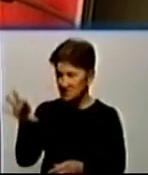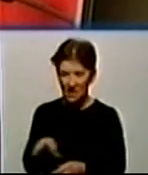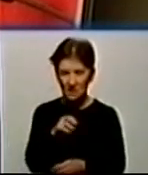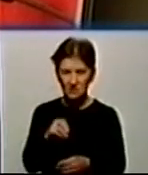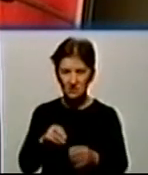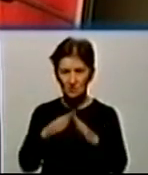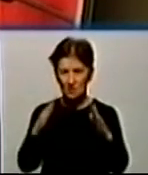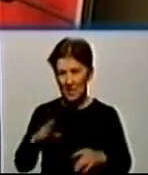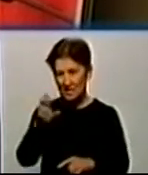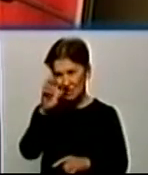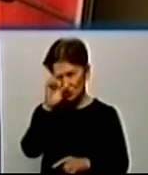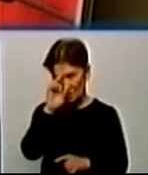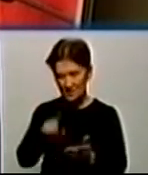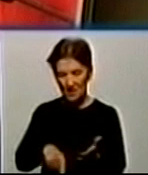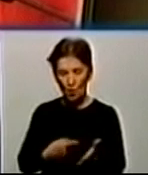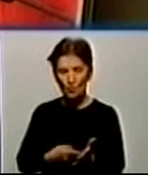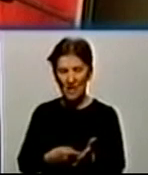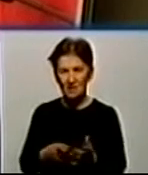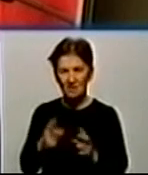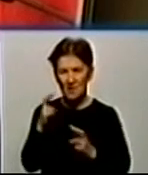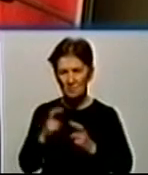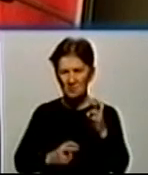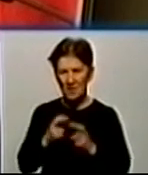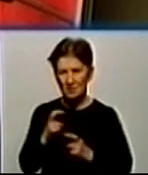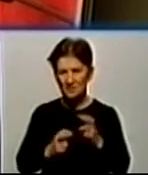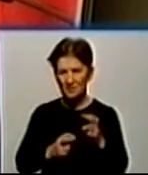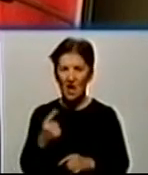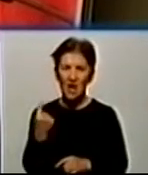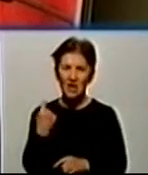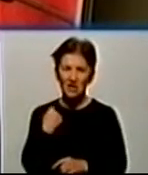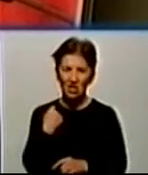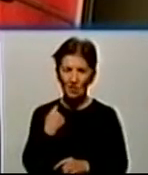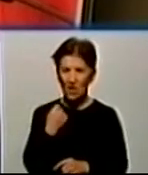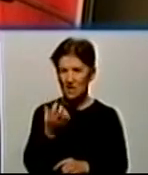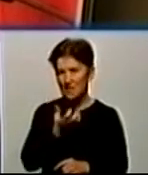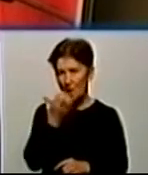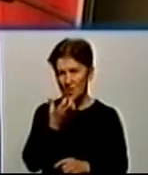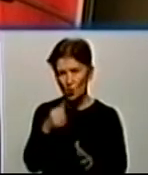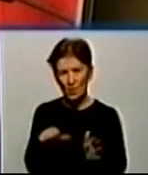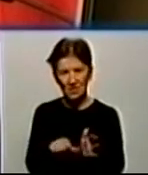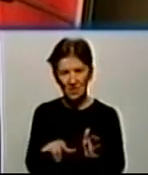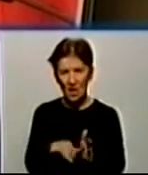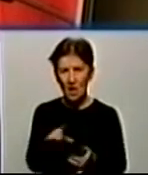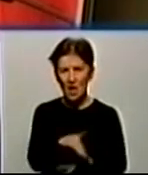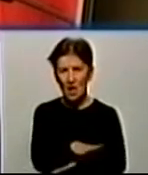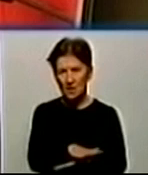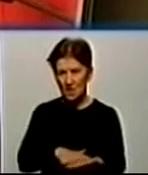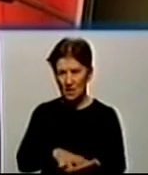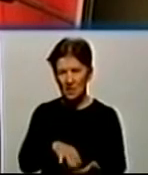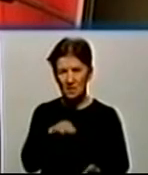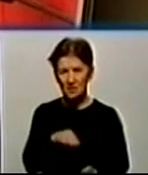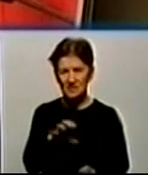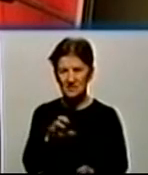комплекс державного комунального підприємства теплових мереж «Кіровоград Теплоенерго», далі ЦМК.